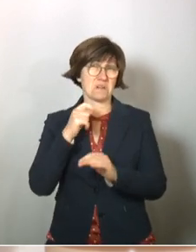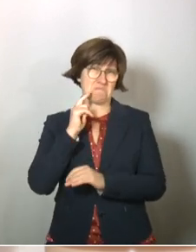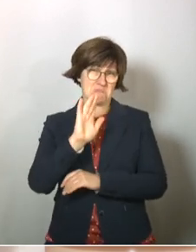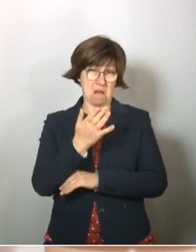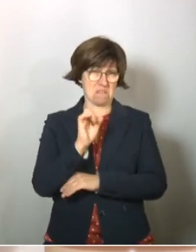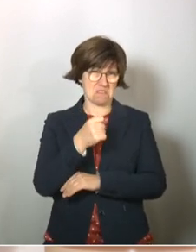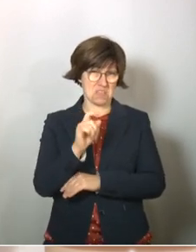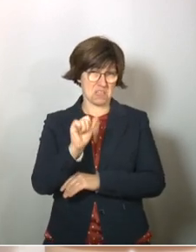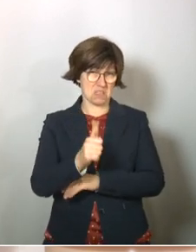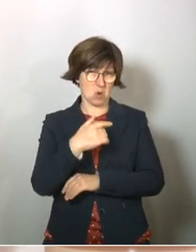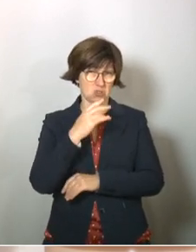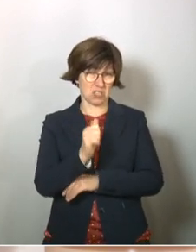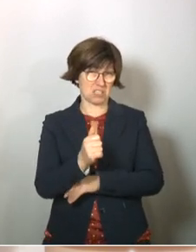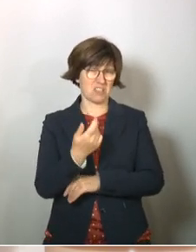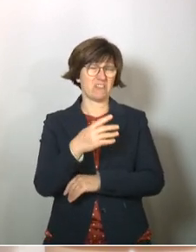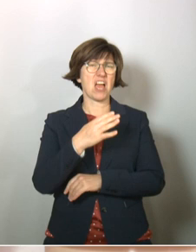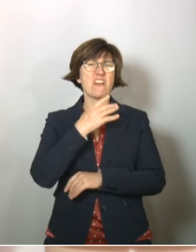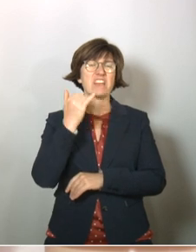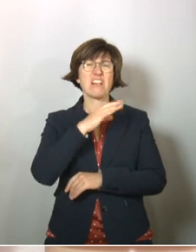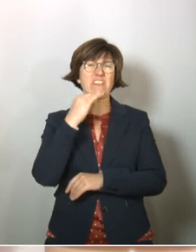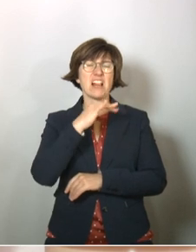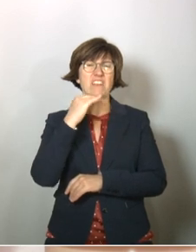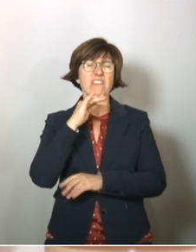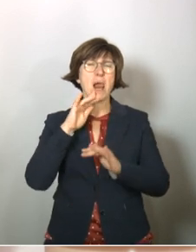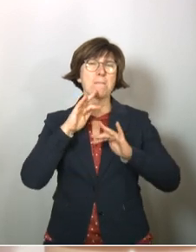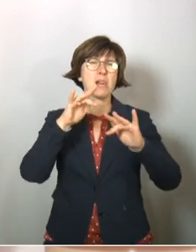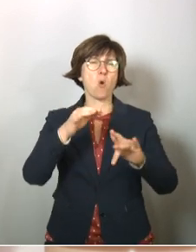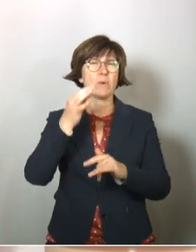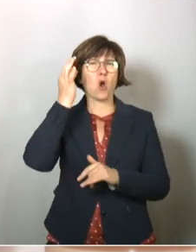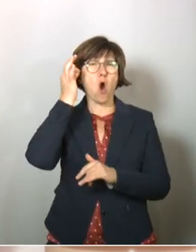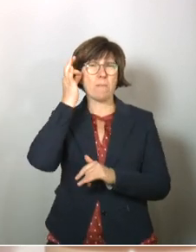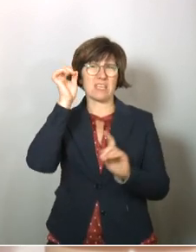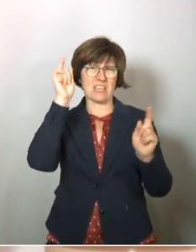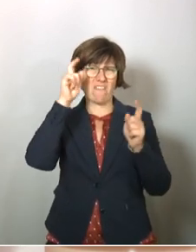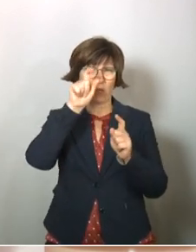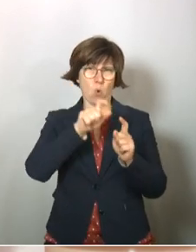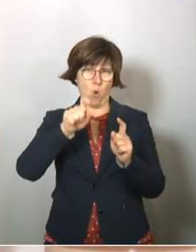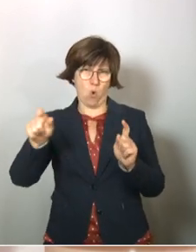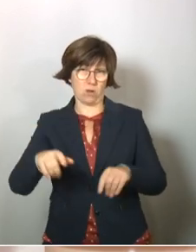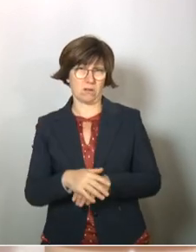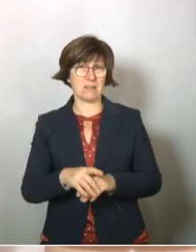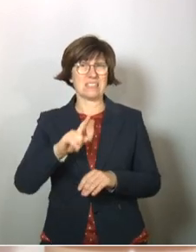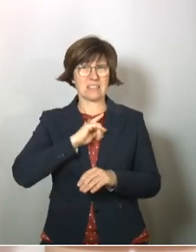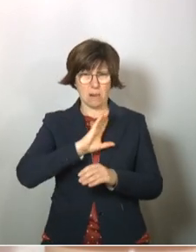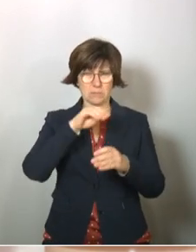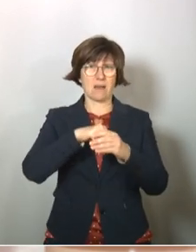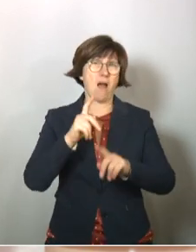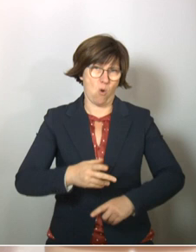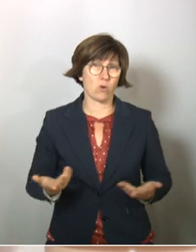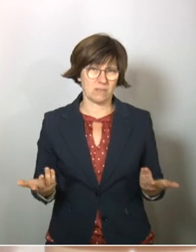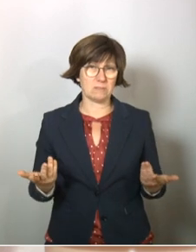jetzt nicht so ganz genau schätzen, vielen, vielen, vielen Millionen Hobby-Virologen. Zu denen gehöre ich auch.